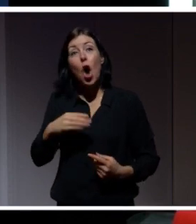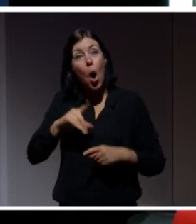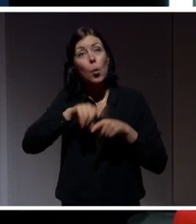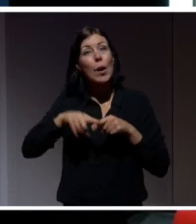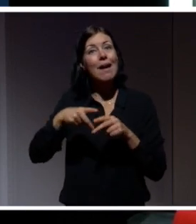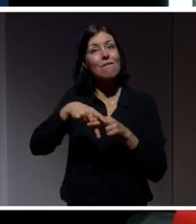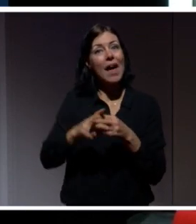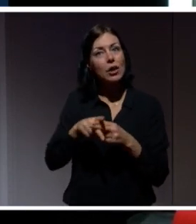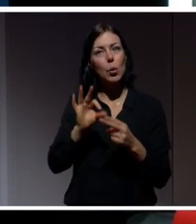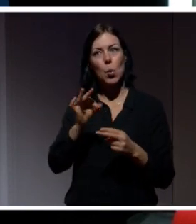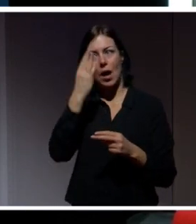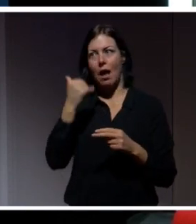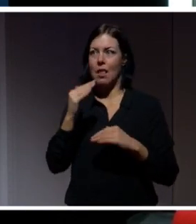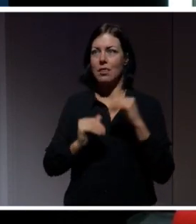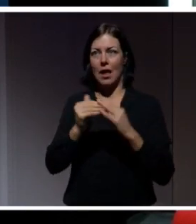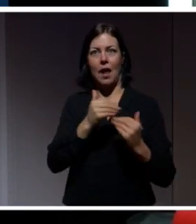vår integritet.